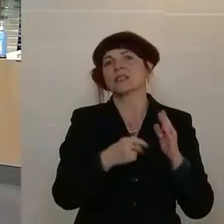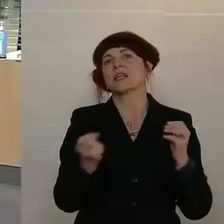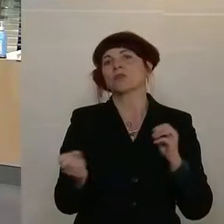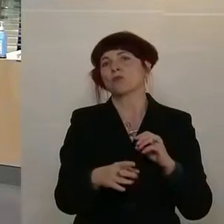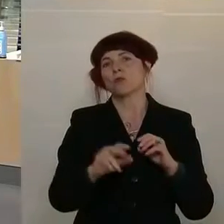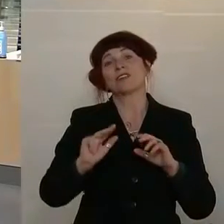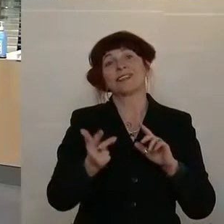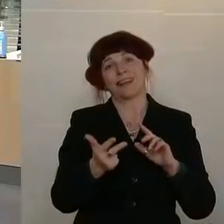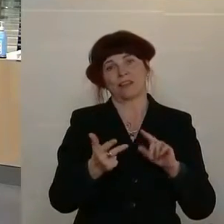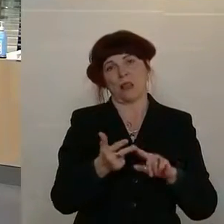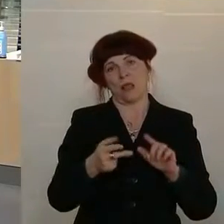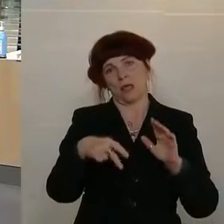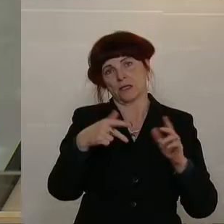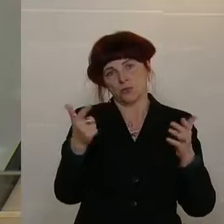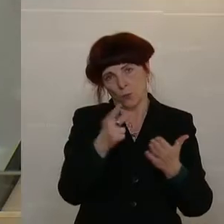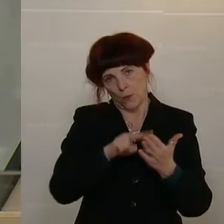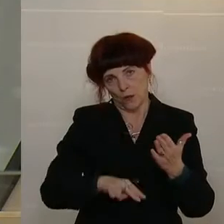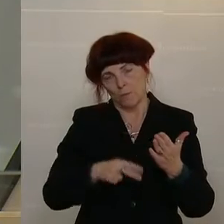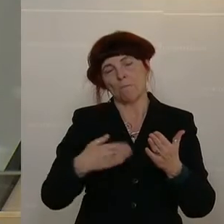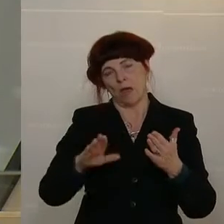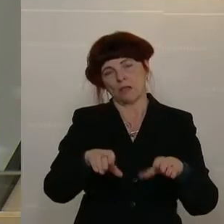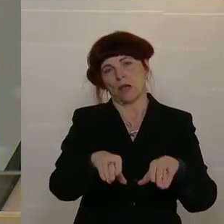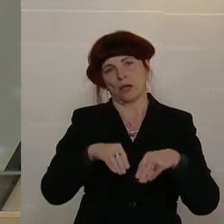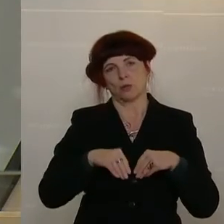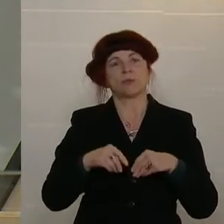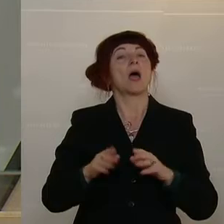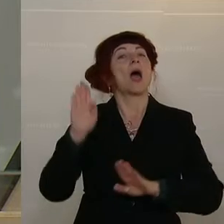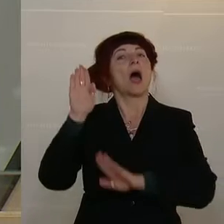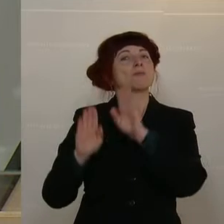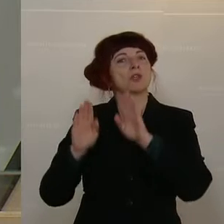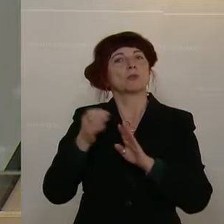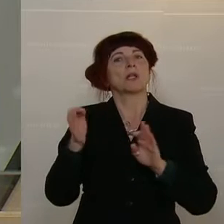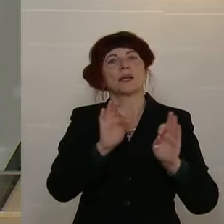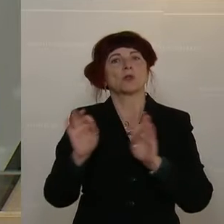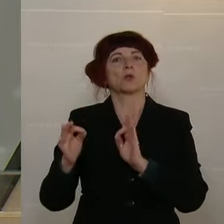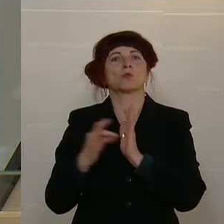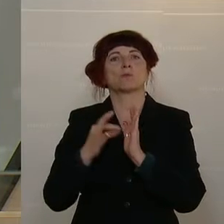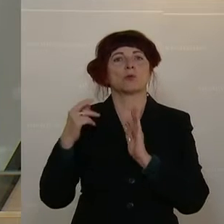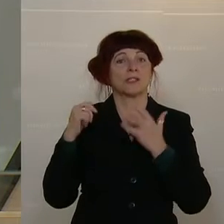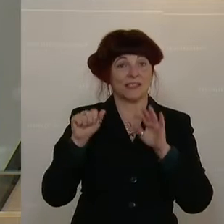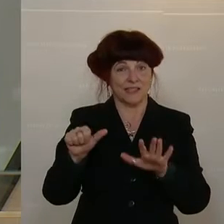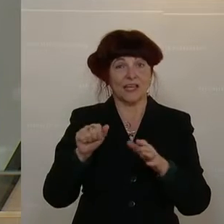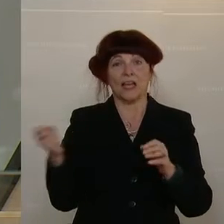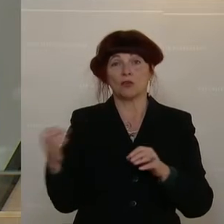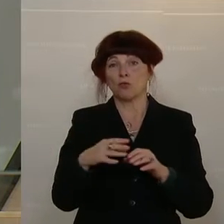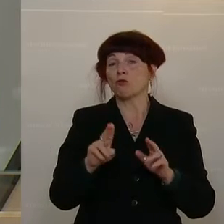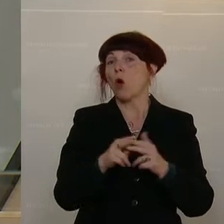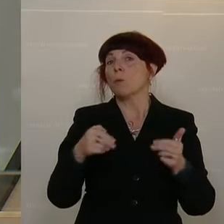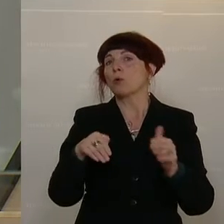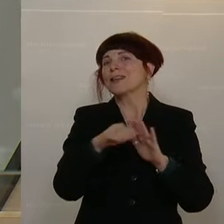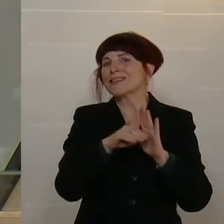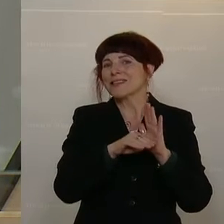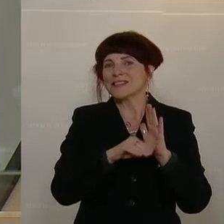Lesung mit Mehrheit angenommen. Abstimmung über den Tagesordnungspunkt 16, Entwurf betreffend ein Bundesgesetz, mit dem das